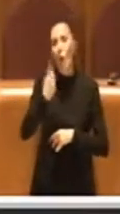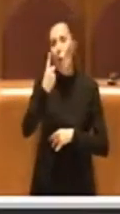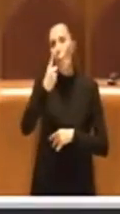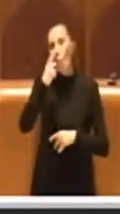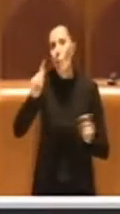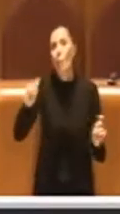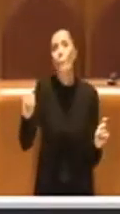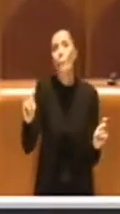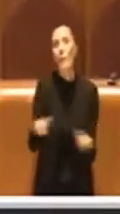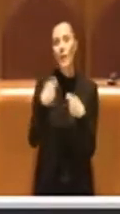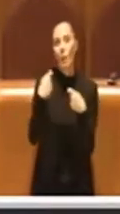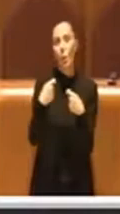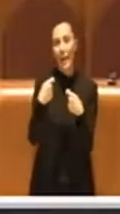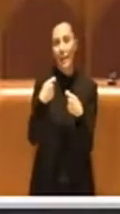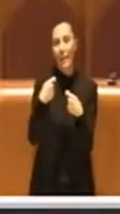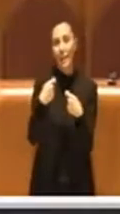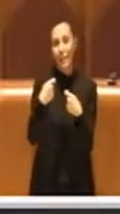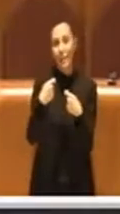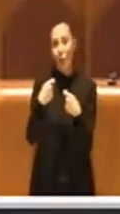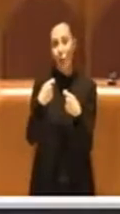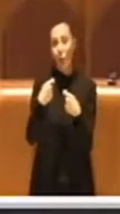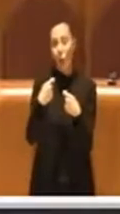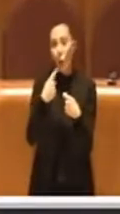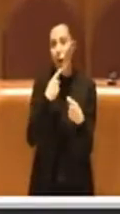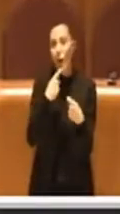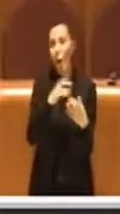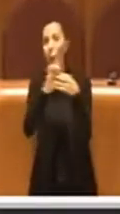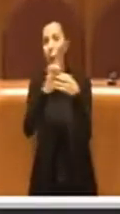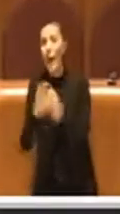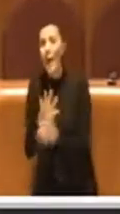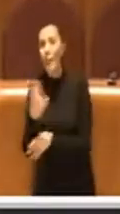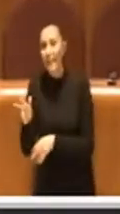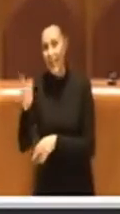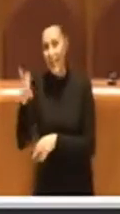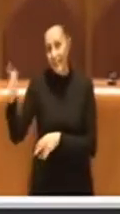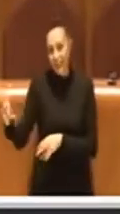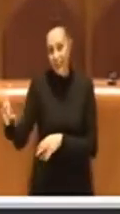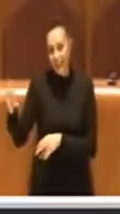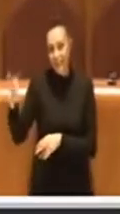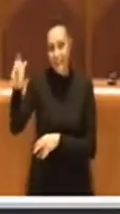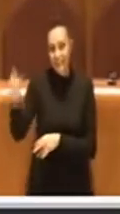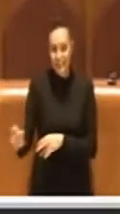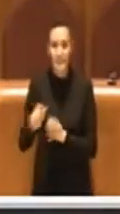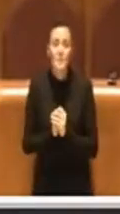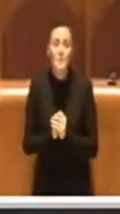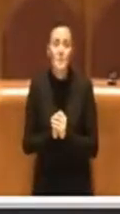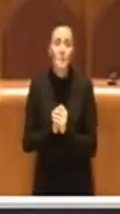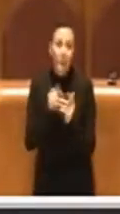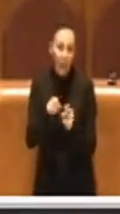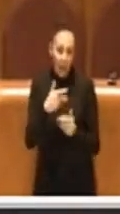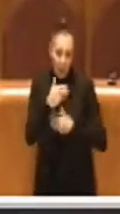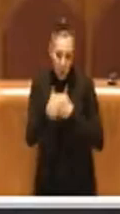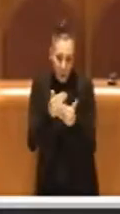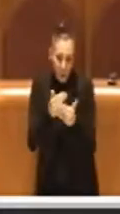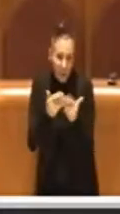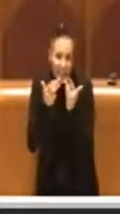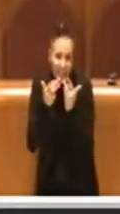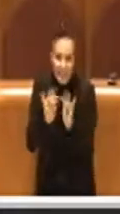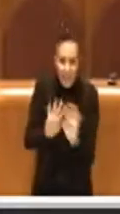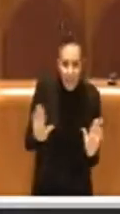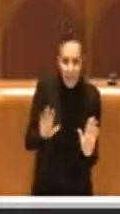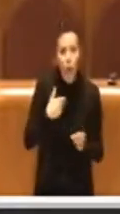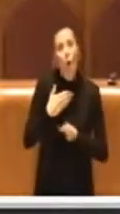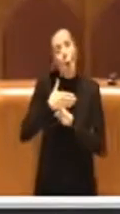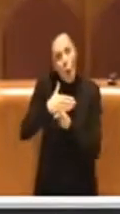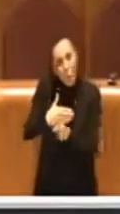anche un pignoramento presso terzi. Il che significa una cosa molto semplice, che tra l'altro condivido anche con le